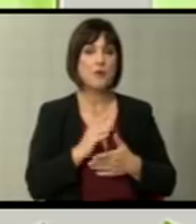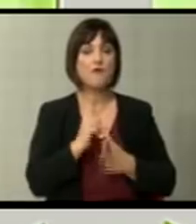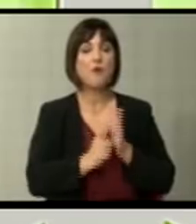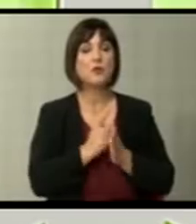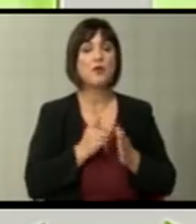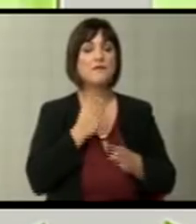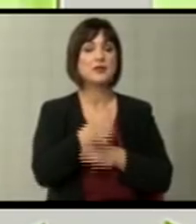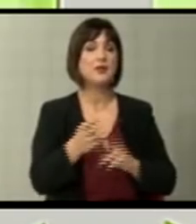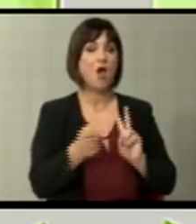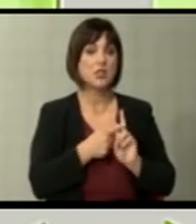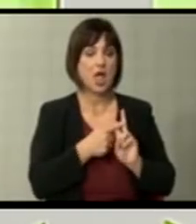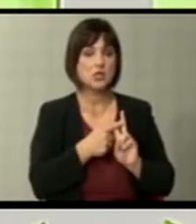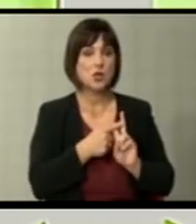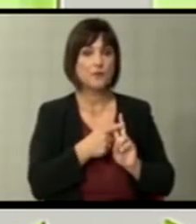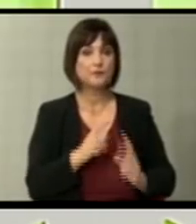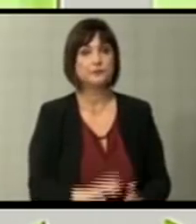ке влеземе во НАТО